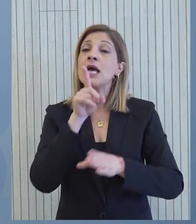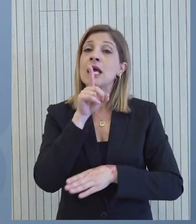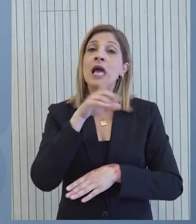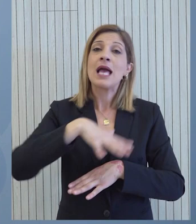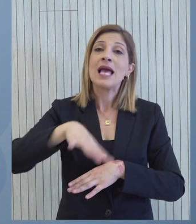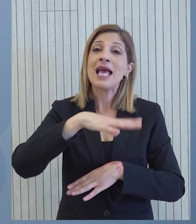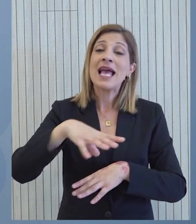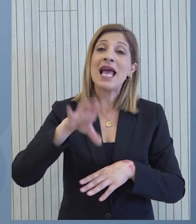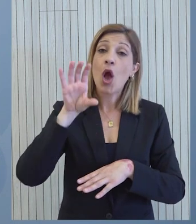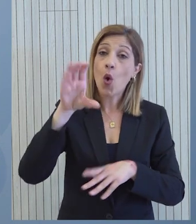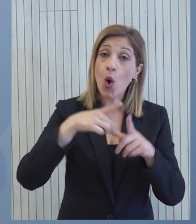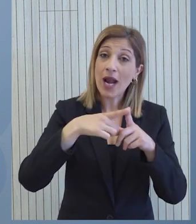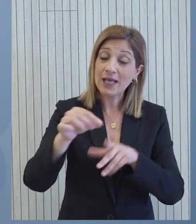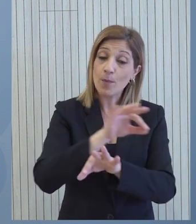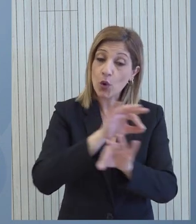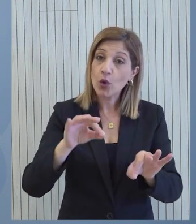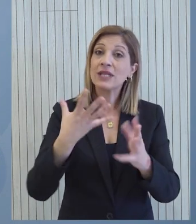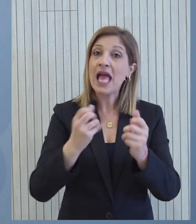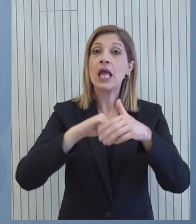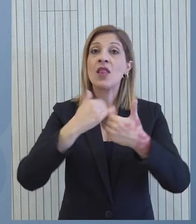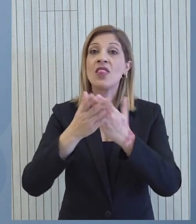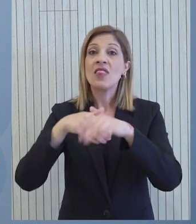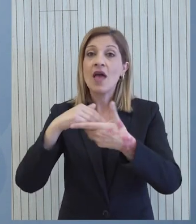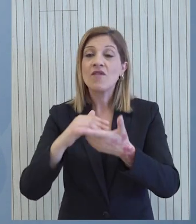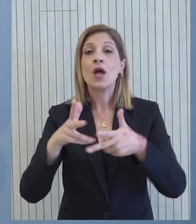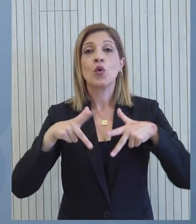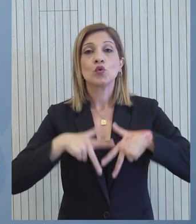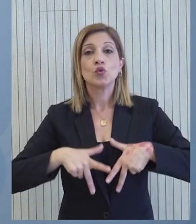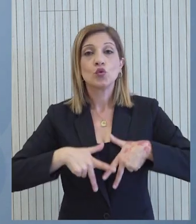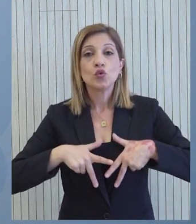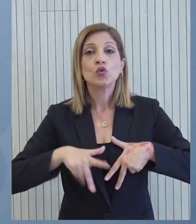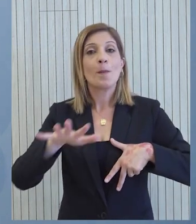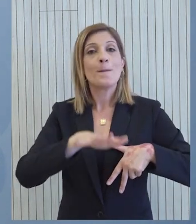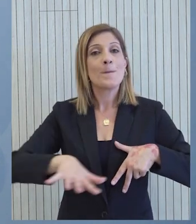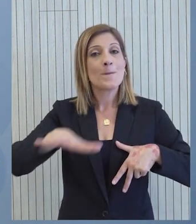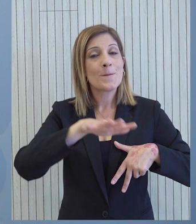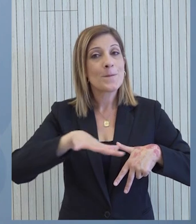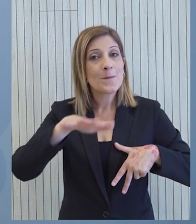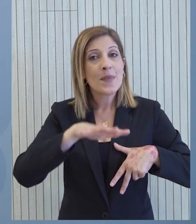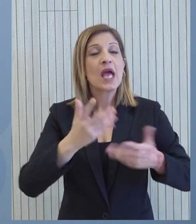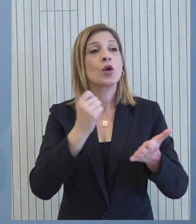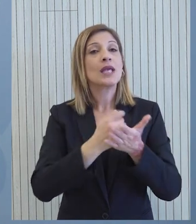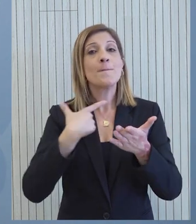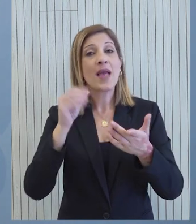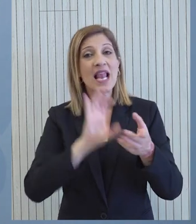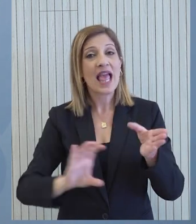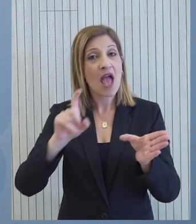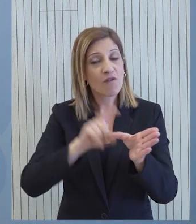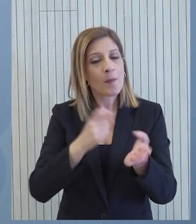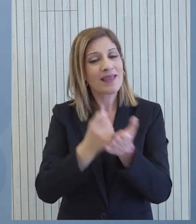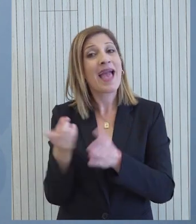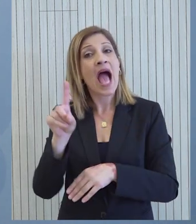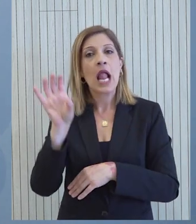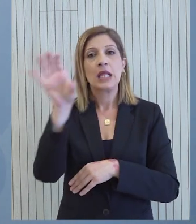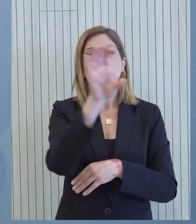ένας ποιοτικός ελκυστικός προορισμός βλέπουμε διάφορα κράτη και της περιοχής και κράτη μέλη της Ευρωπαϊκής Ένωσης αλλά και τρίτες χώρες